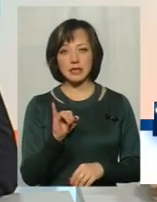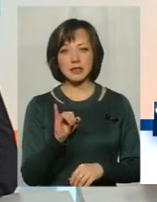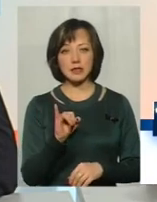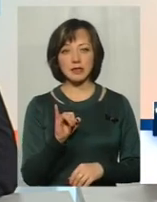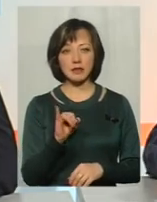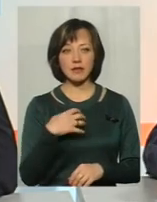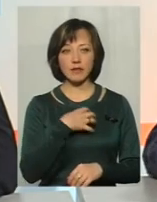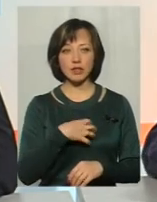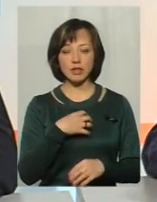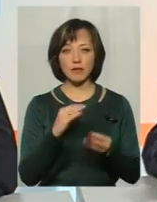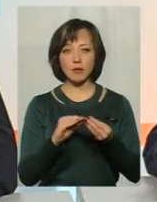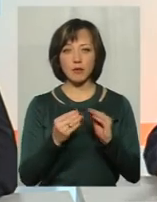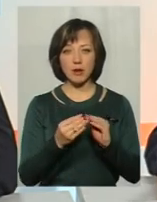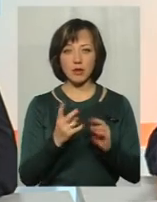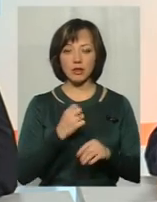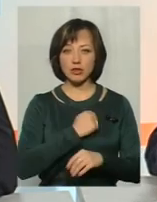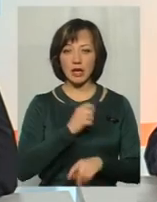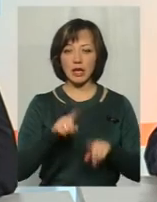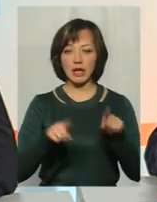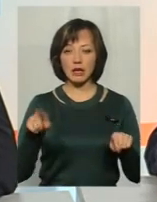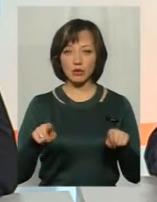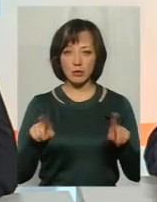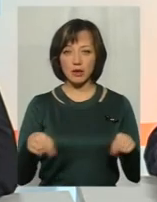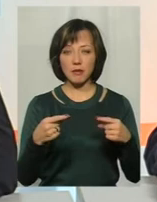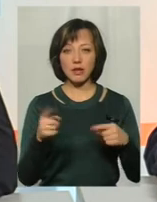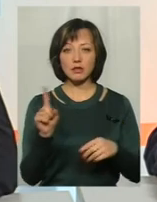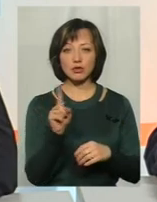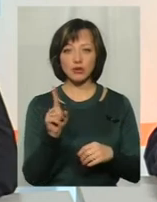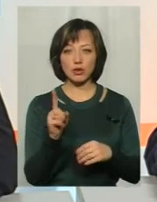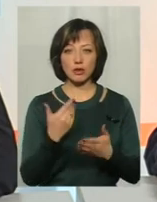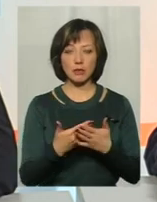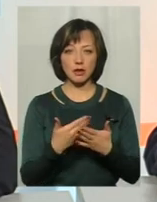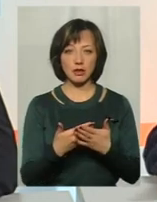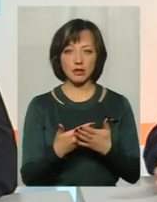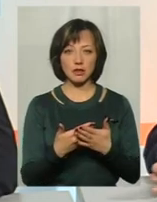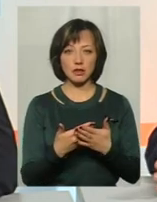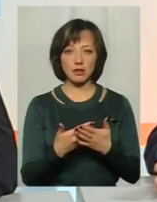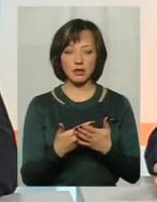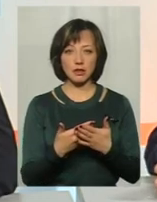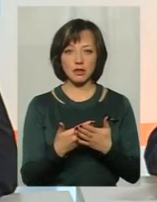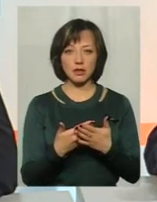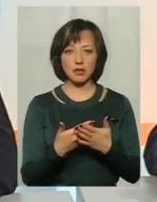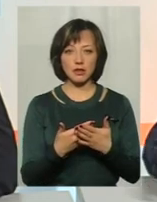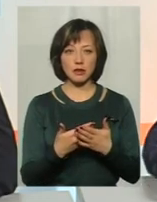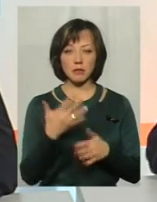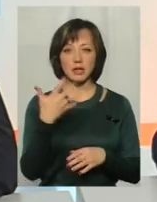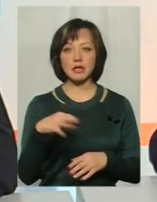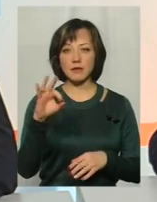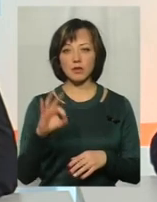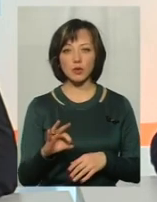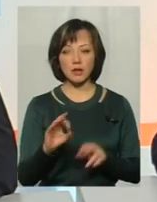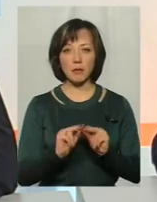така дуже важлива проблема, вона, на жаль, рідко піднімається, те, що, наприклад, ну, до прикладу, напевно, 50%